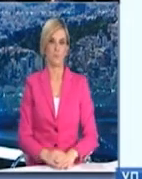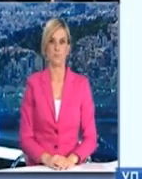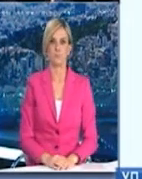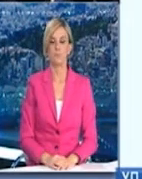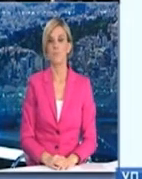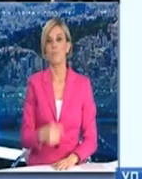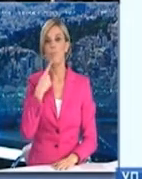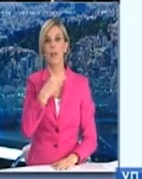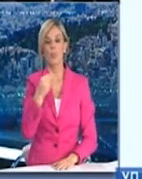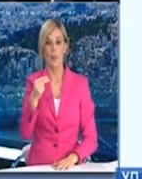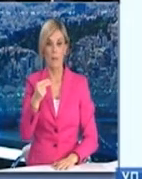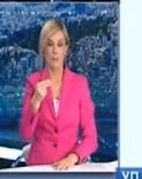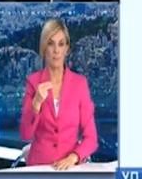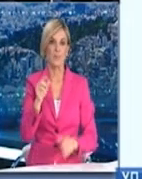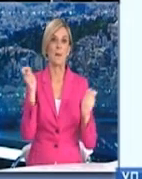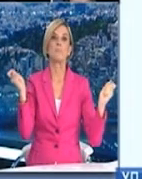ψηφιακό,